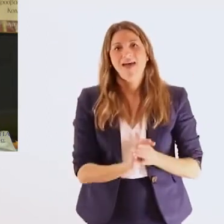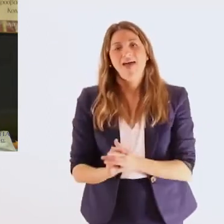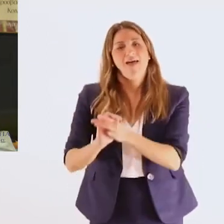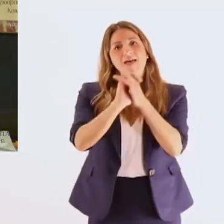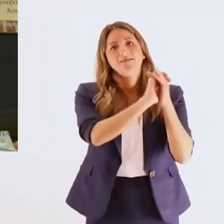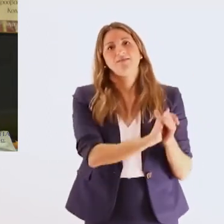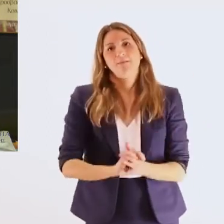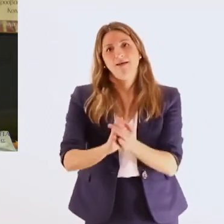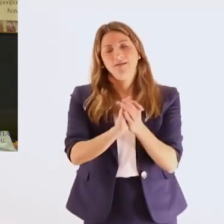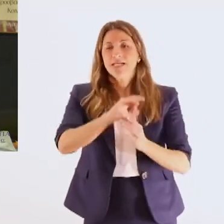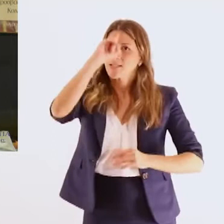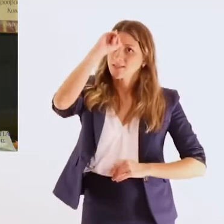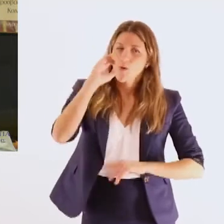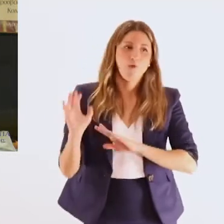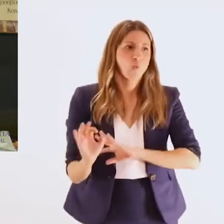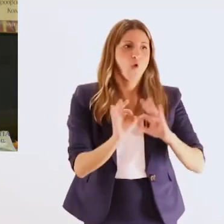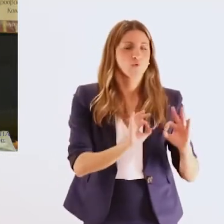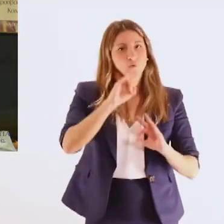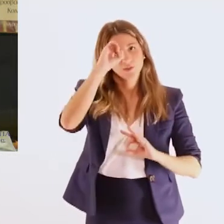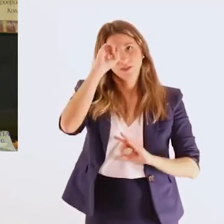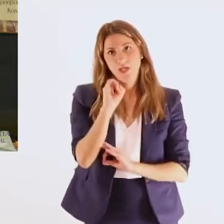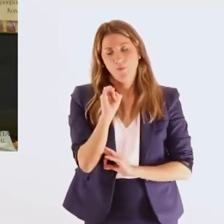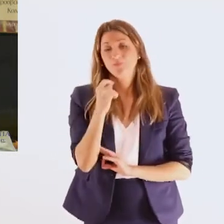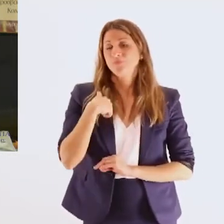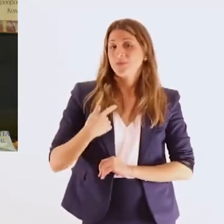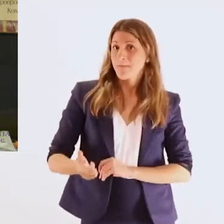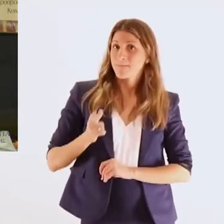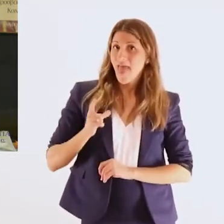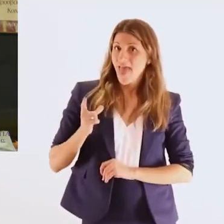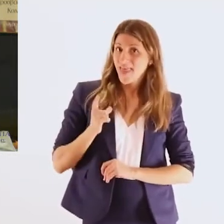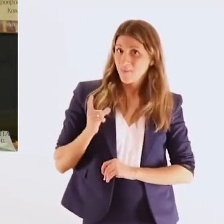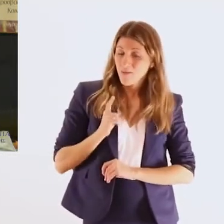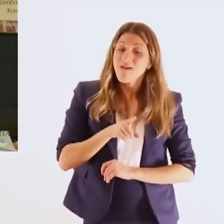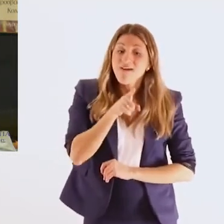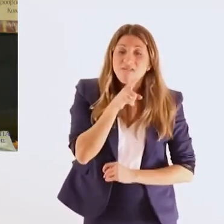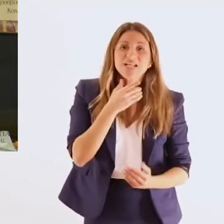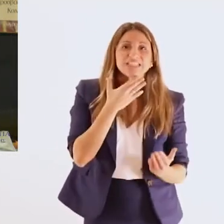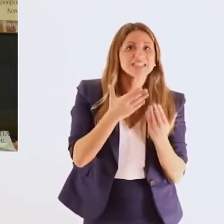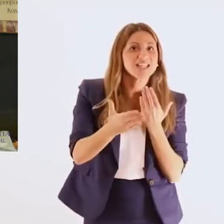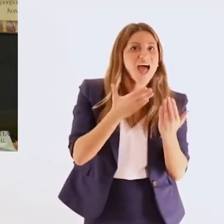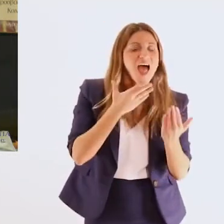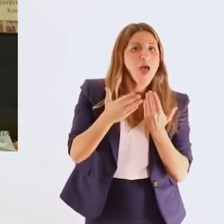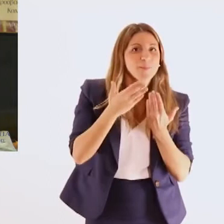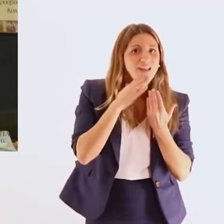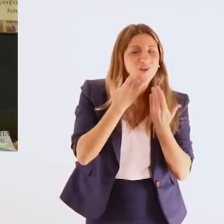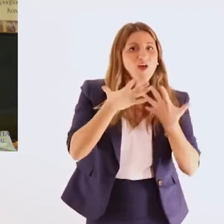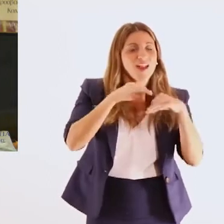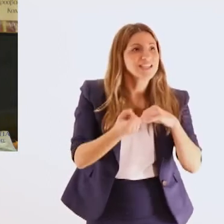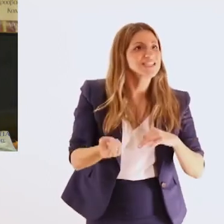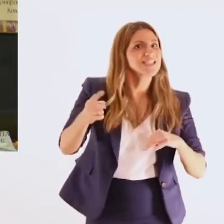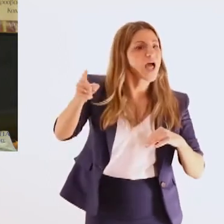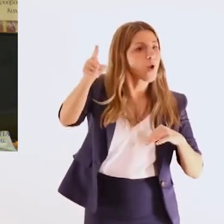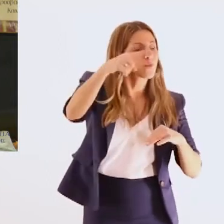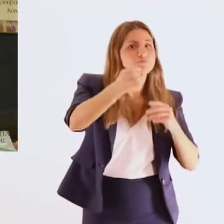δράση αυτή να αποτελέσει ερέθισμα για τη συνολική αλλαγή στάσεων και συμπεριφορών απέναντι στην αναπηρία και